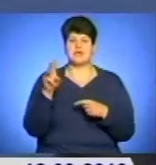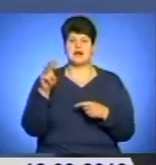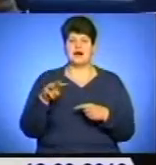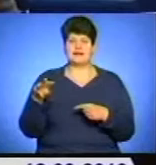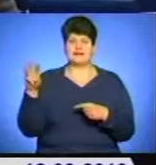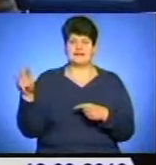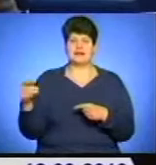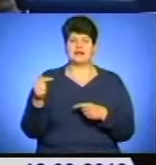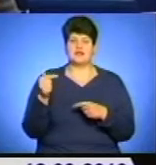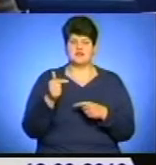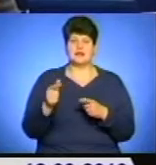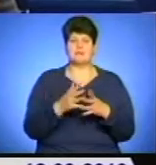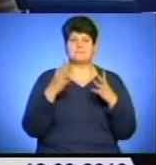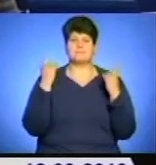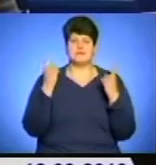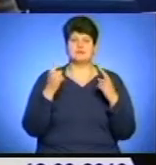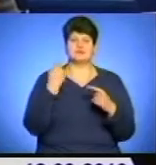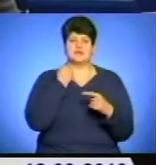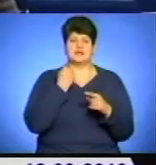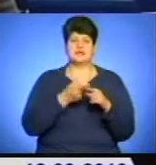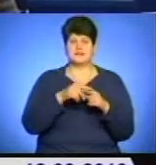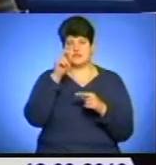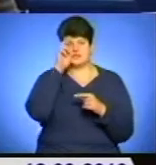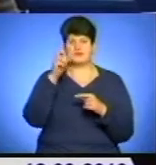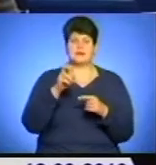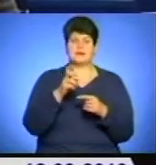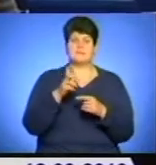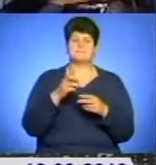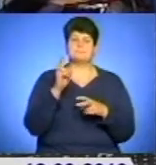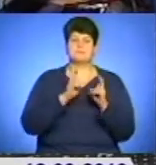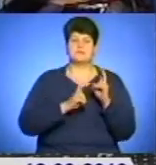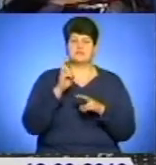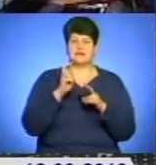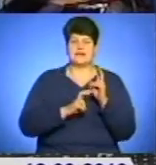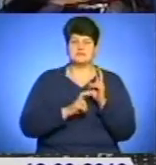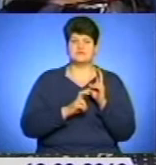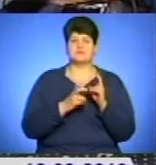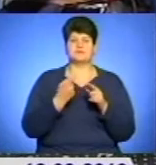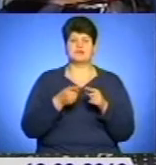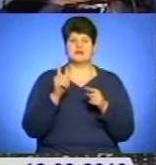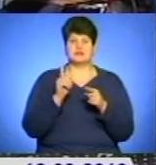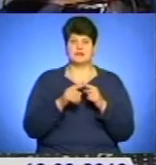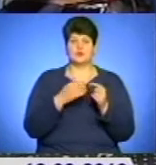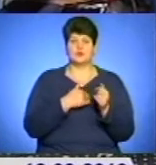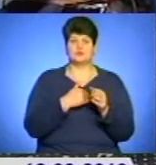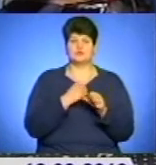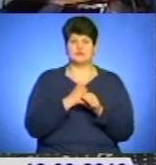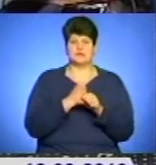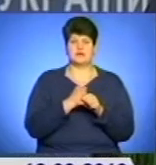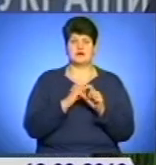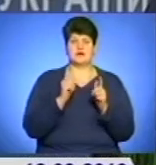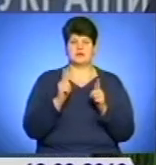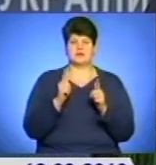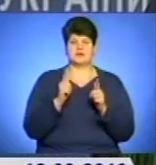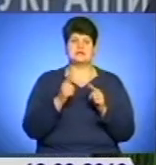державні підприємства та підприємства банкрути. Задля вирішення питання із заборгованості останніх профільне міністерство планує створити гарантійну установу.